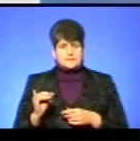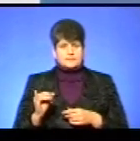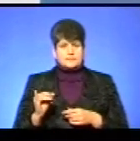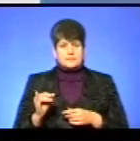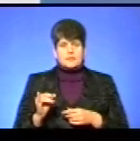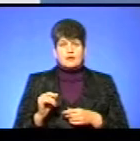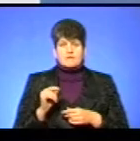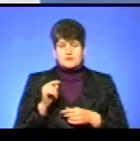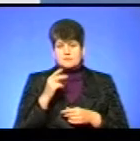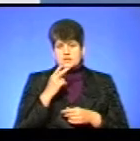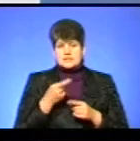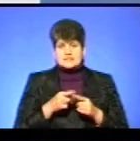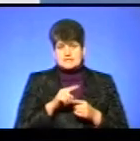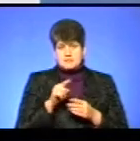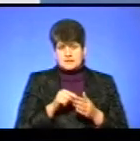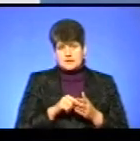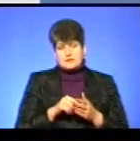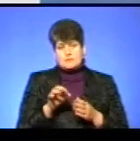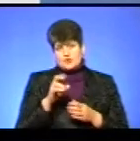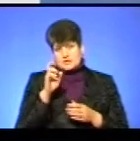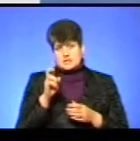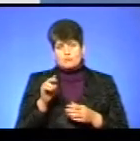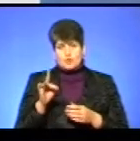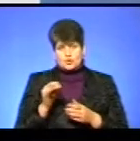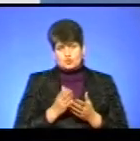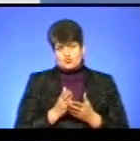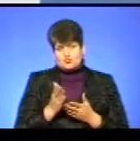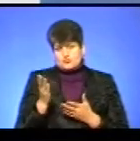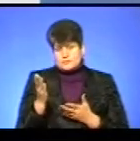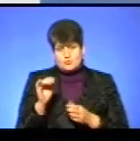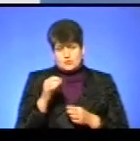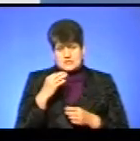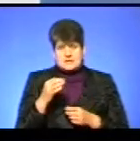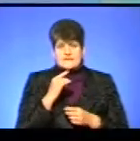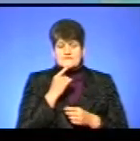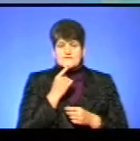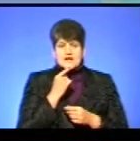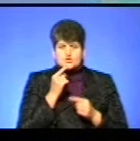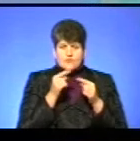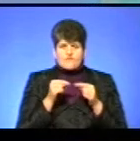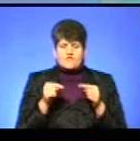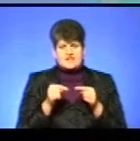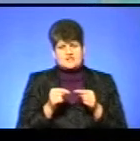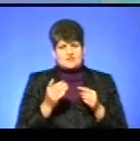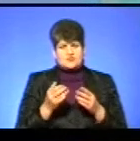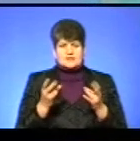Ну, бачите, це більше питання до Держпродспоживслужби. Але так, можна сказати, що дуже важко визначити. Треба